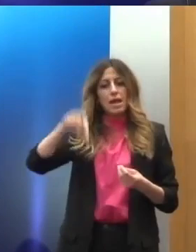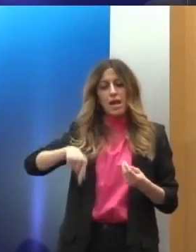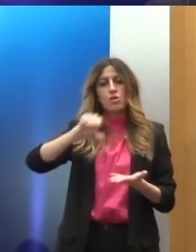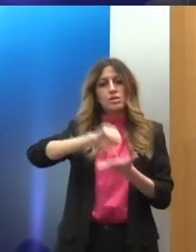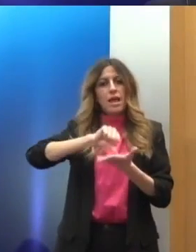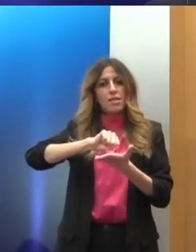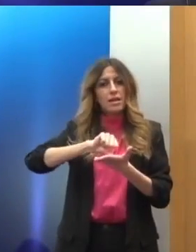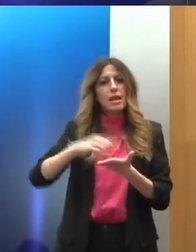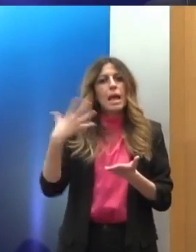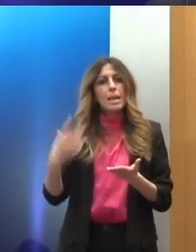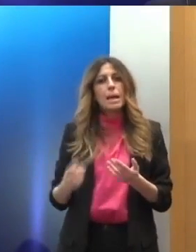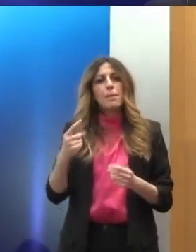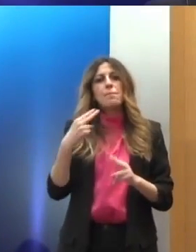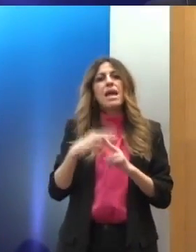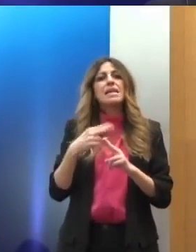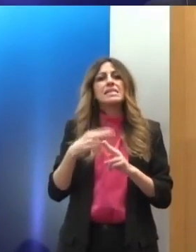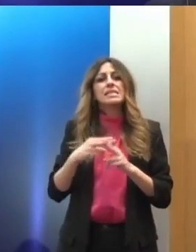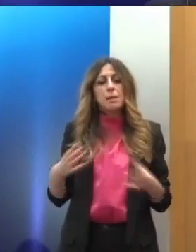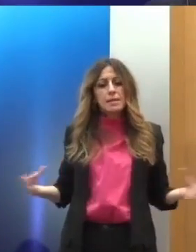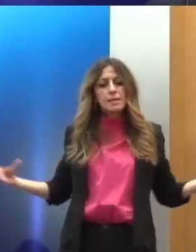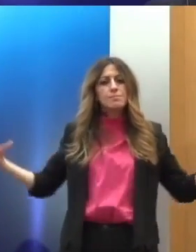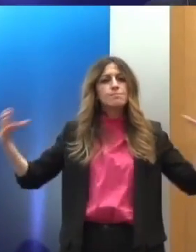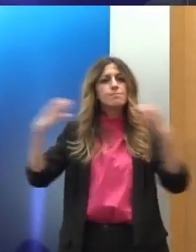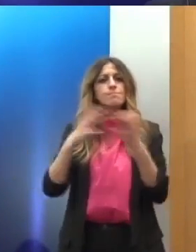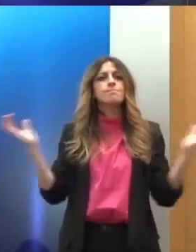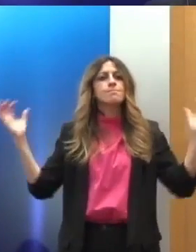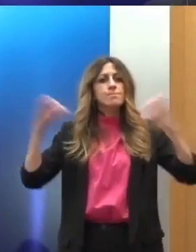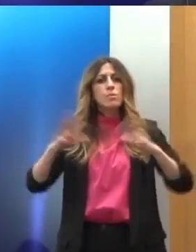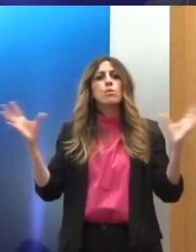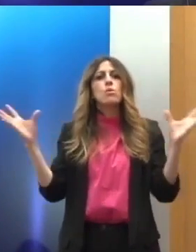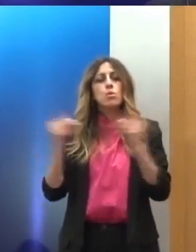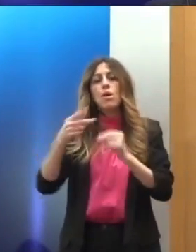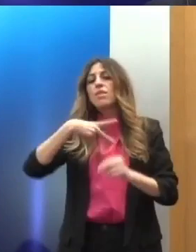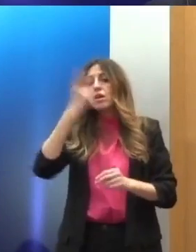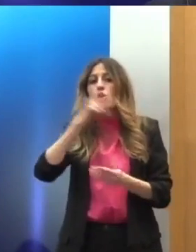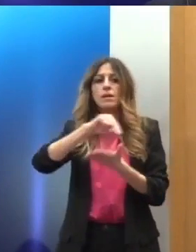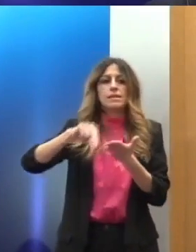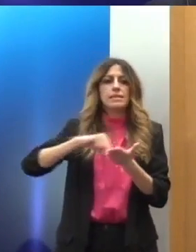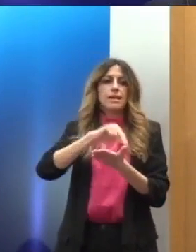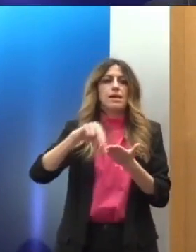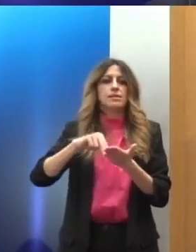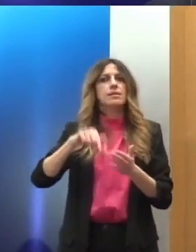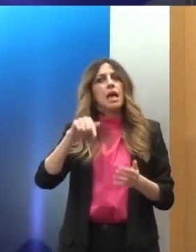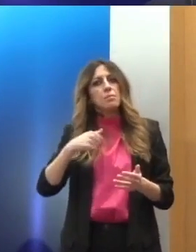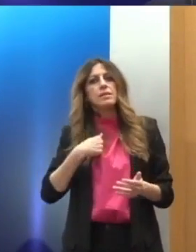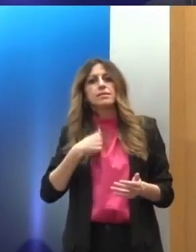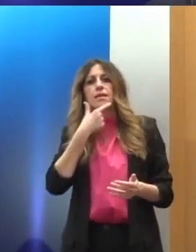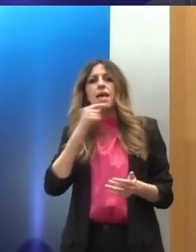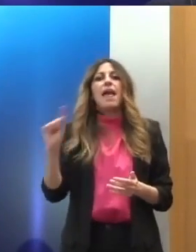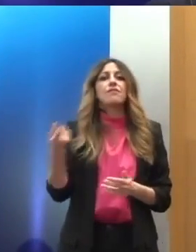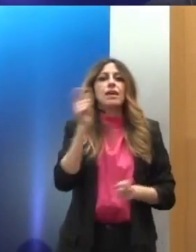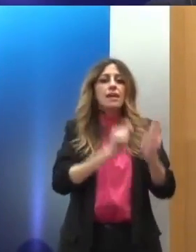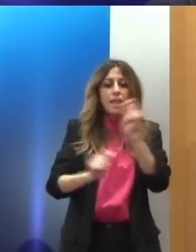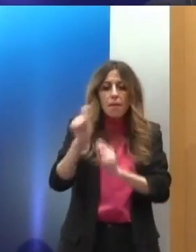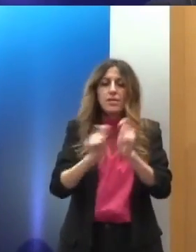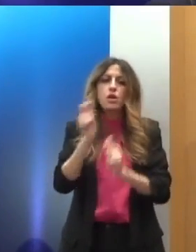μια πολύ σημαντική πλατφόρμα για τα δικαιώματα των Ρωμά. Μας εδώθη λοιπόν η ευκαιρία να φτιάξουμε τις πολιτικές,